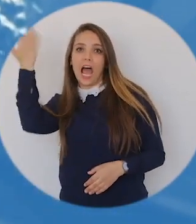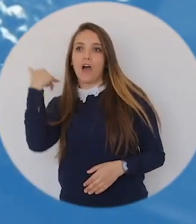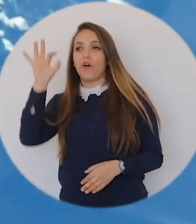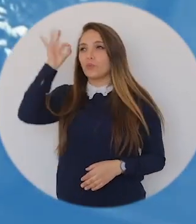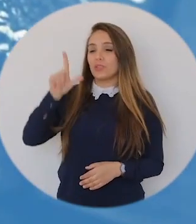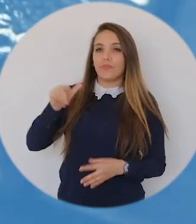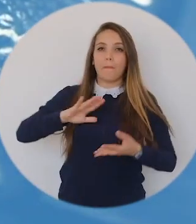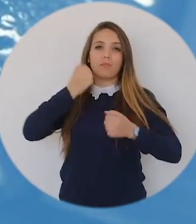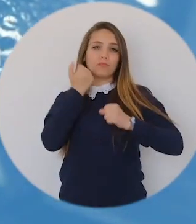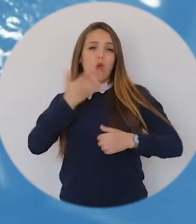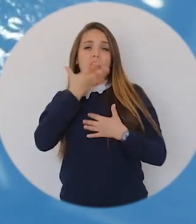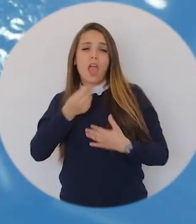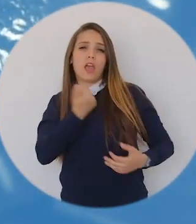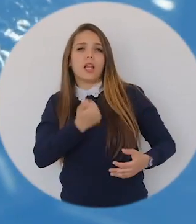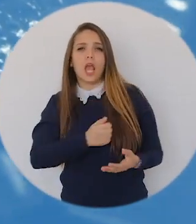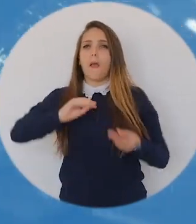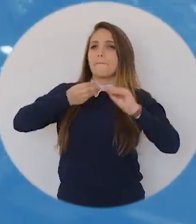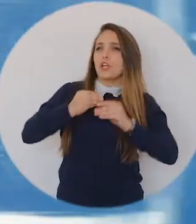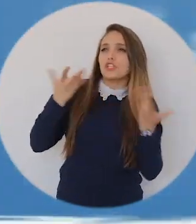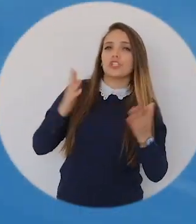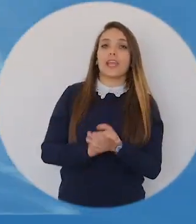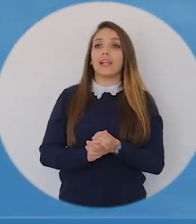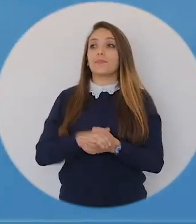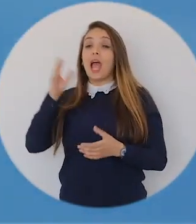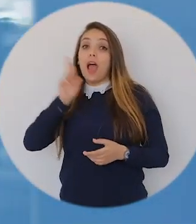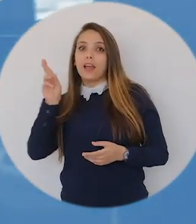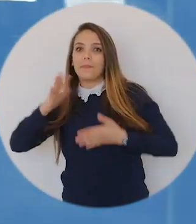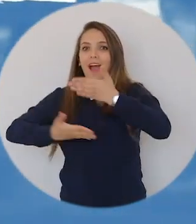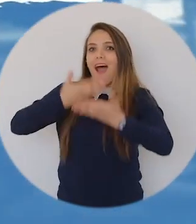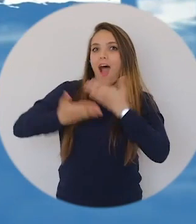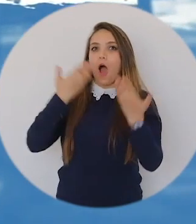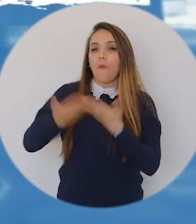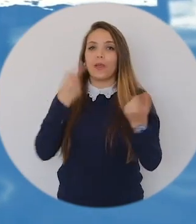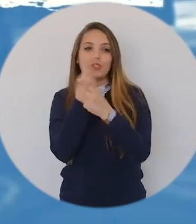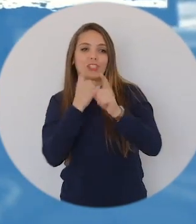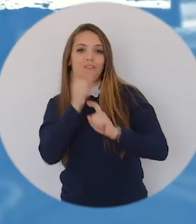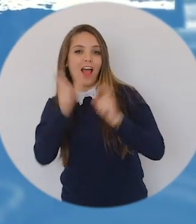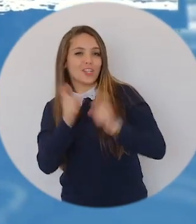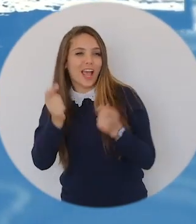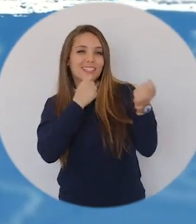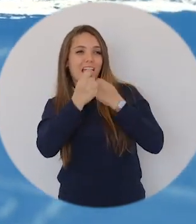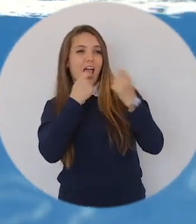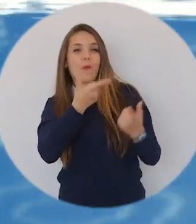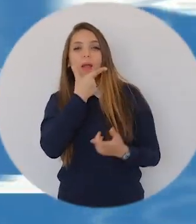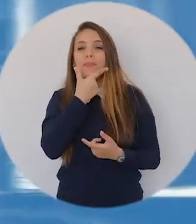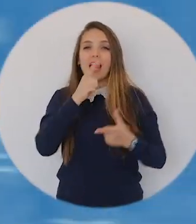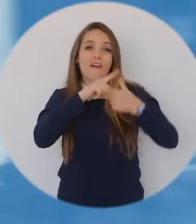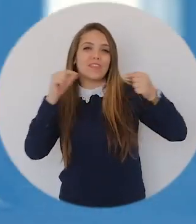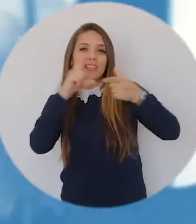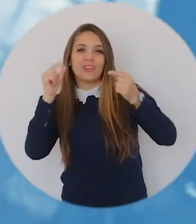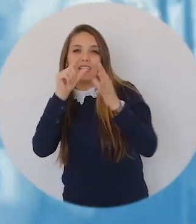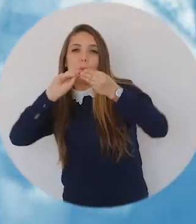والانقسامات والاختيالات السياسية ساهمت الرابطة مع المنظمات الوطنية في الحفاظ على السلم الاجتماعي عن طريق الحوار الوطني وخريط الطريق اللي